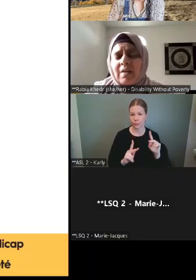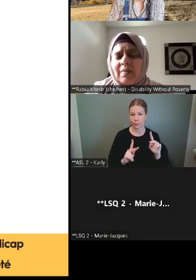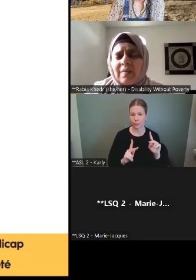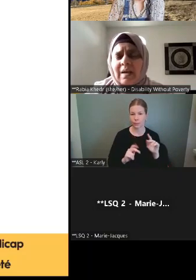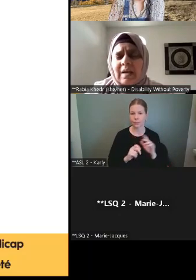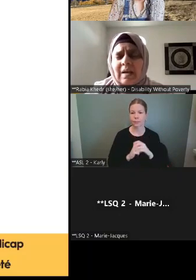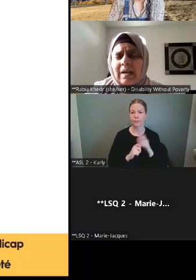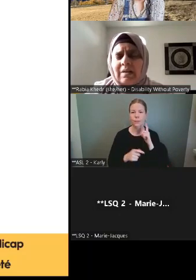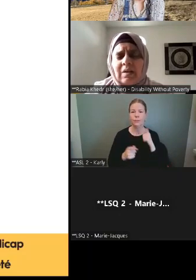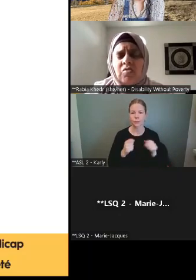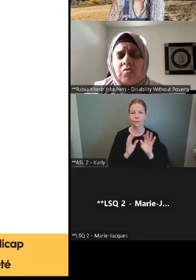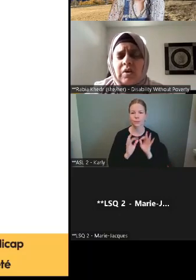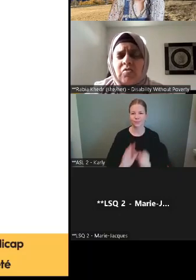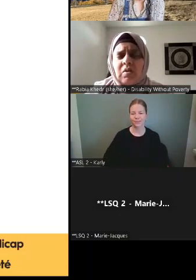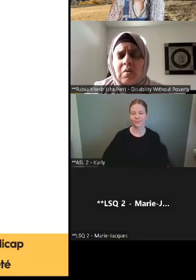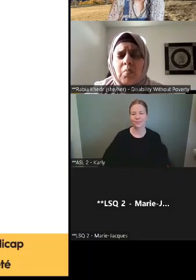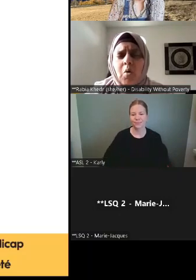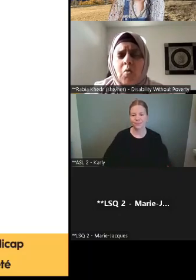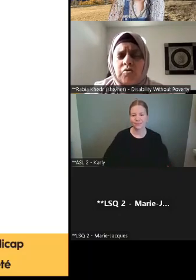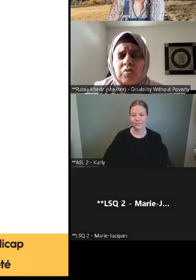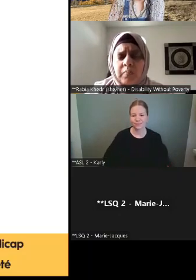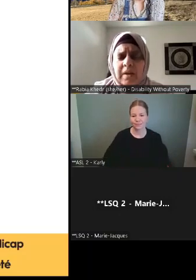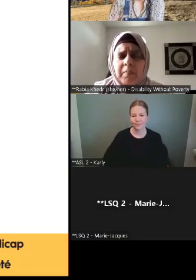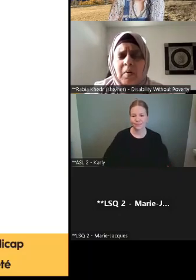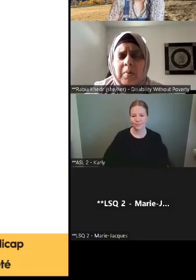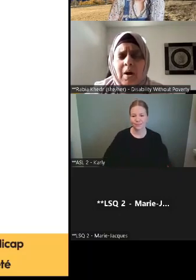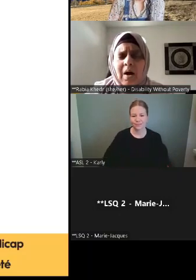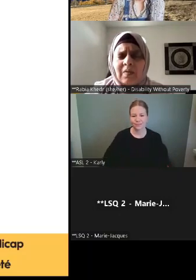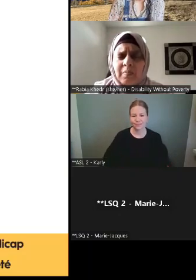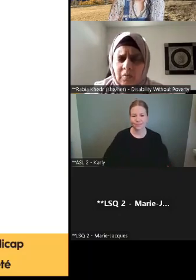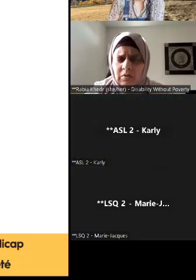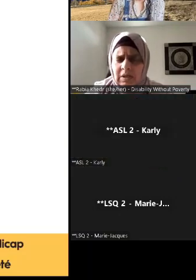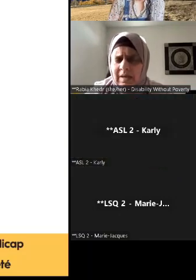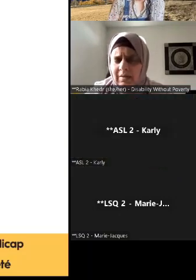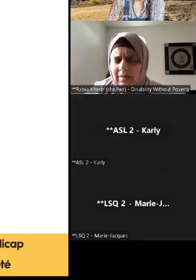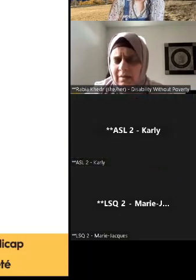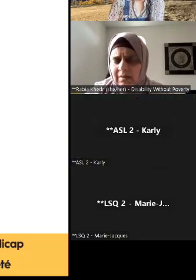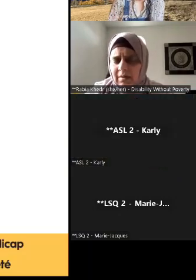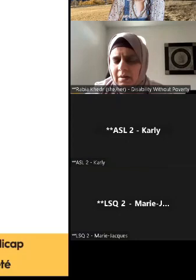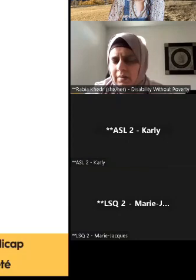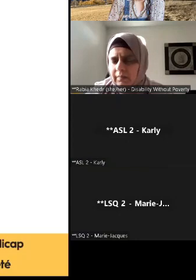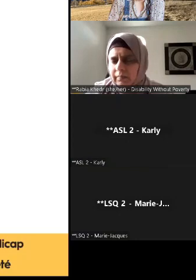personnalisé. 90% croient que la